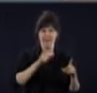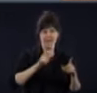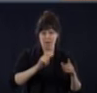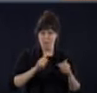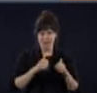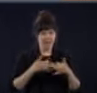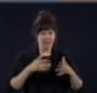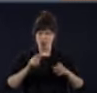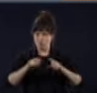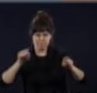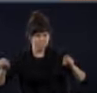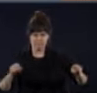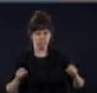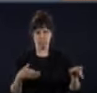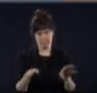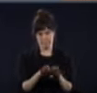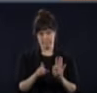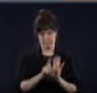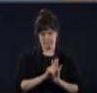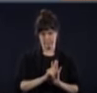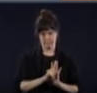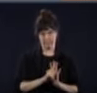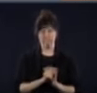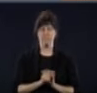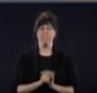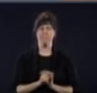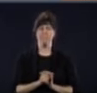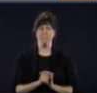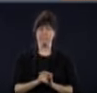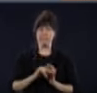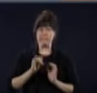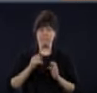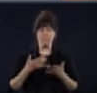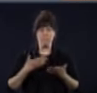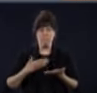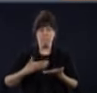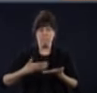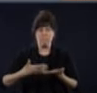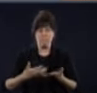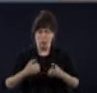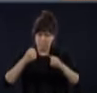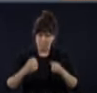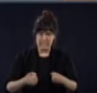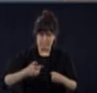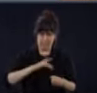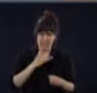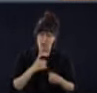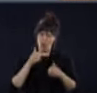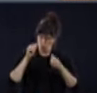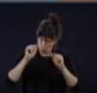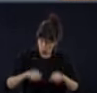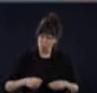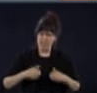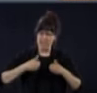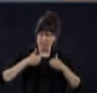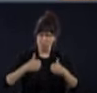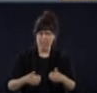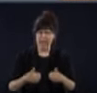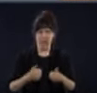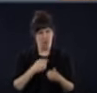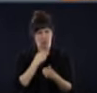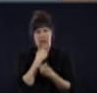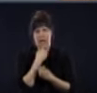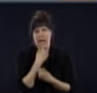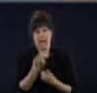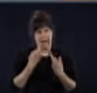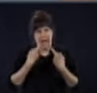quand ce sera possible, non seulement on va être heureux de pouvoir le rendre possible, mais on va même encourager les Québécois l'achat local et tout ça. Donc, il y a des